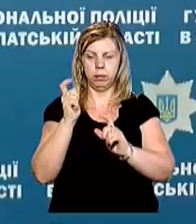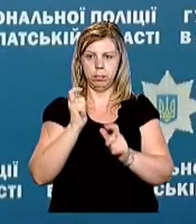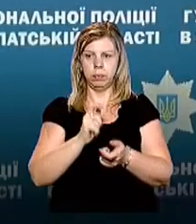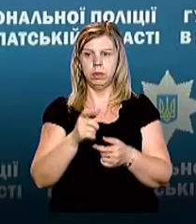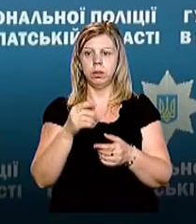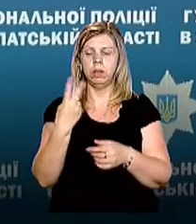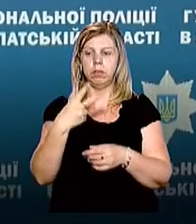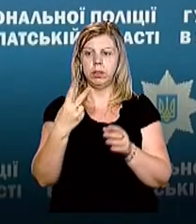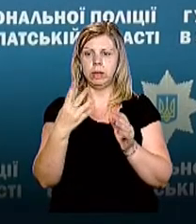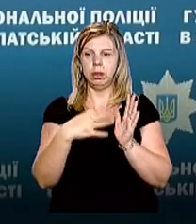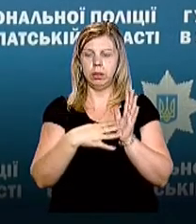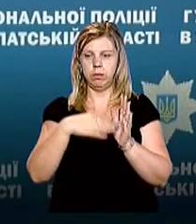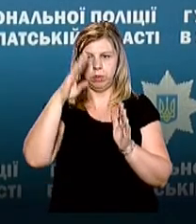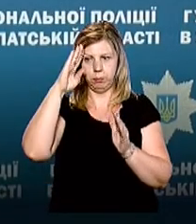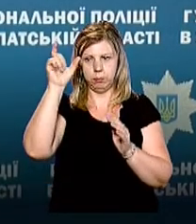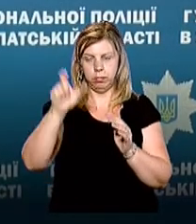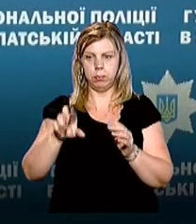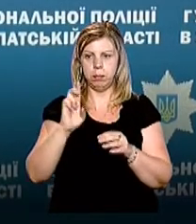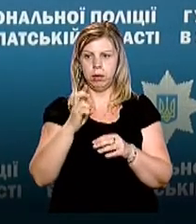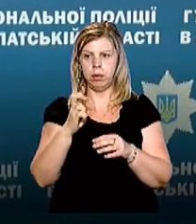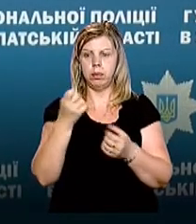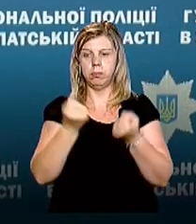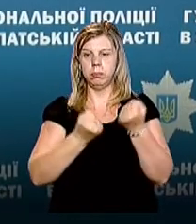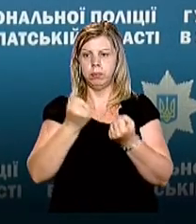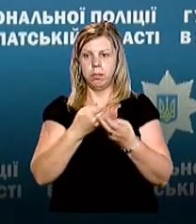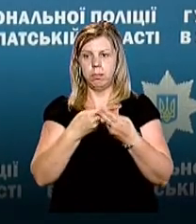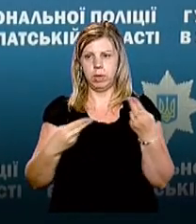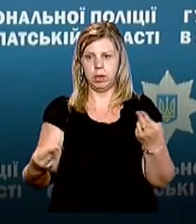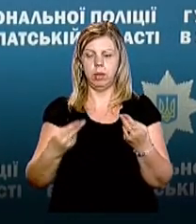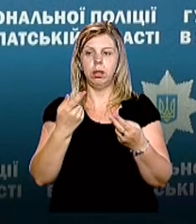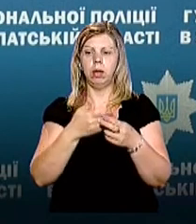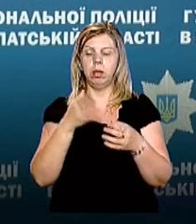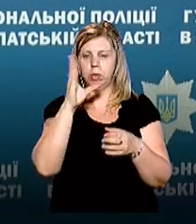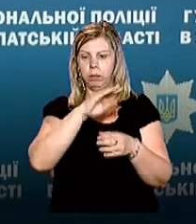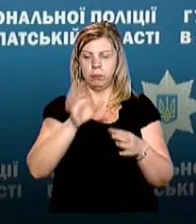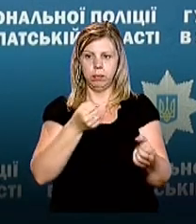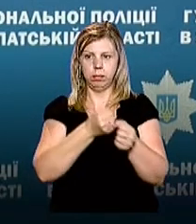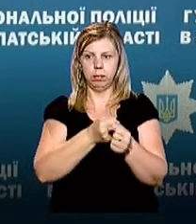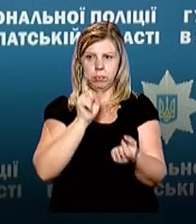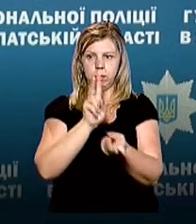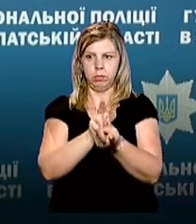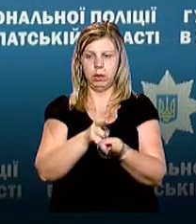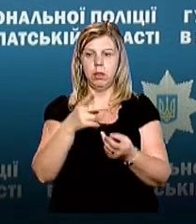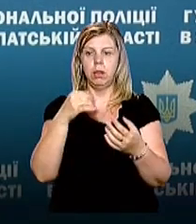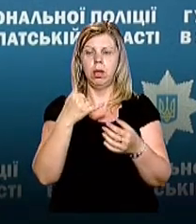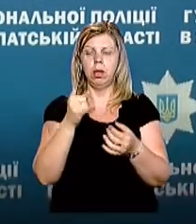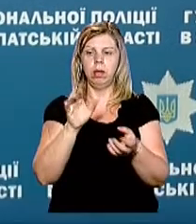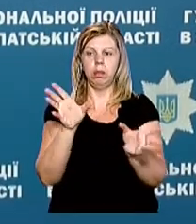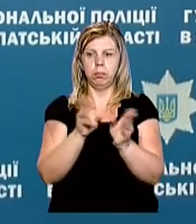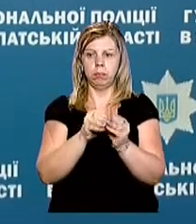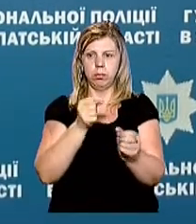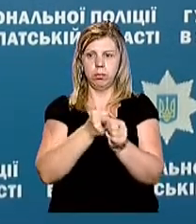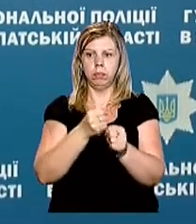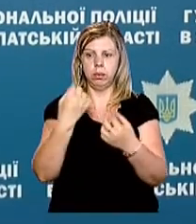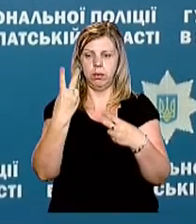29-річний берегівчанин, керуючи автомобілем «Мерседес», не упорився з керуванням, виїхав на зустрічну смугу, де допустив зіткнення з